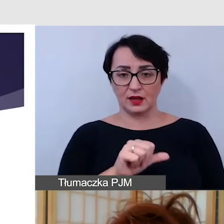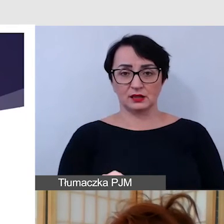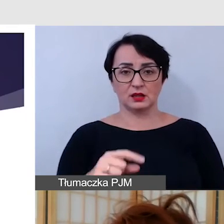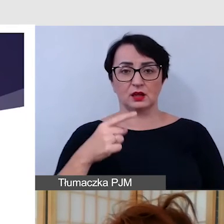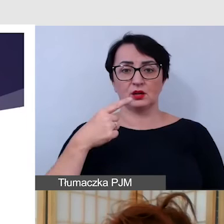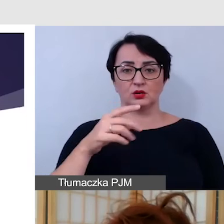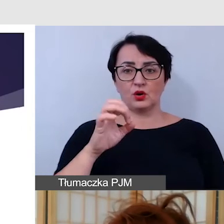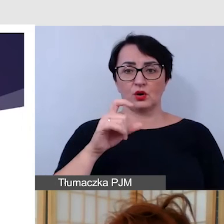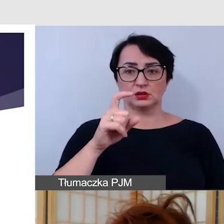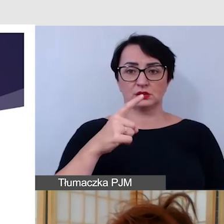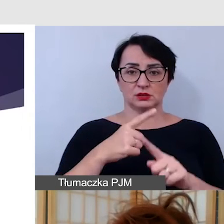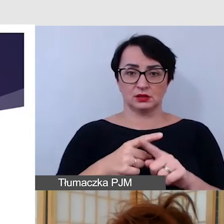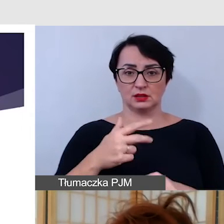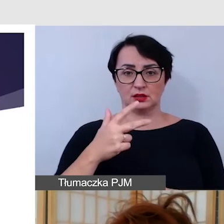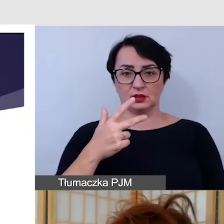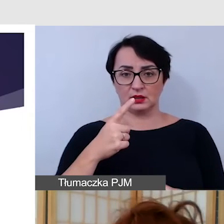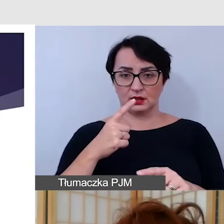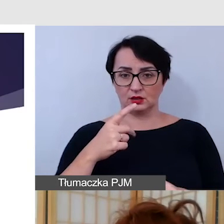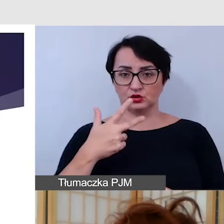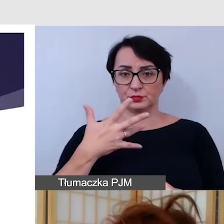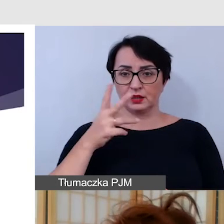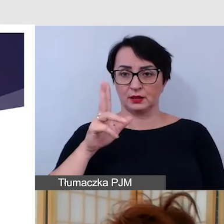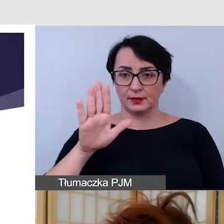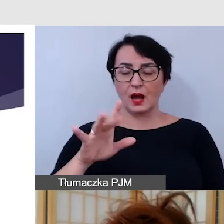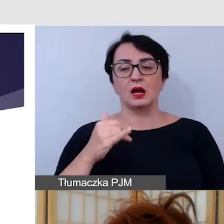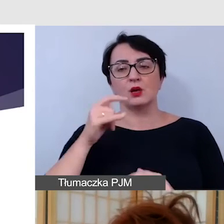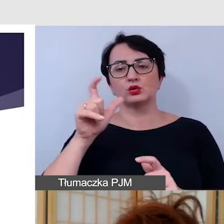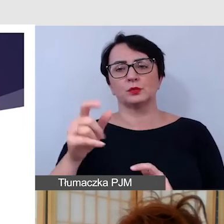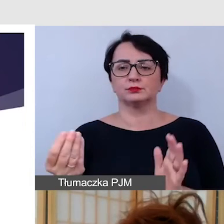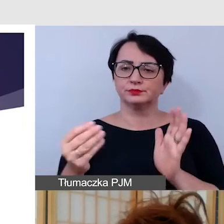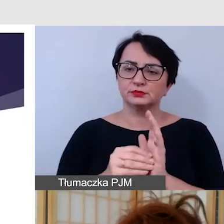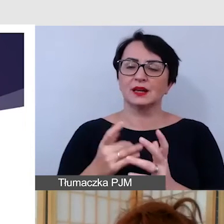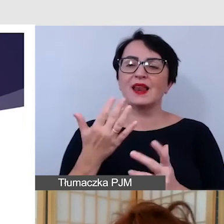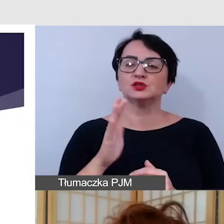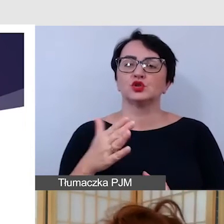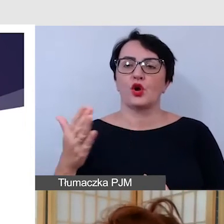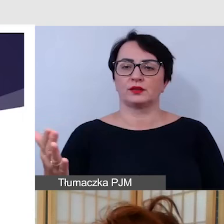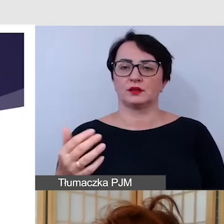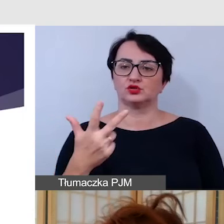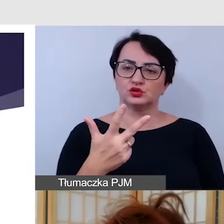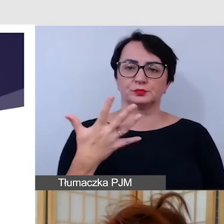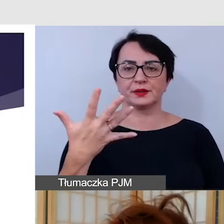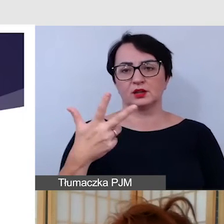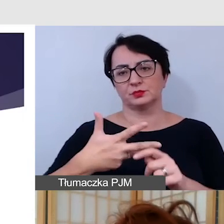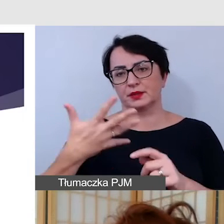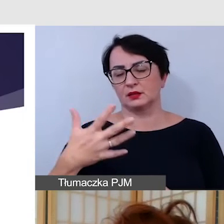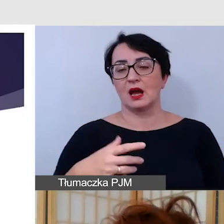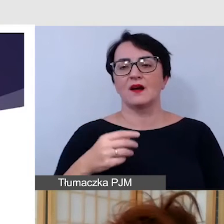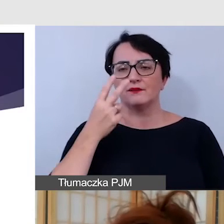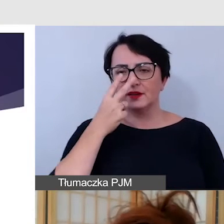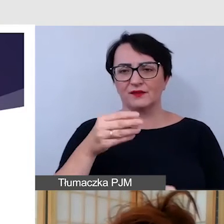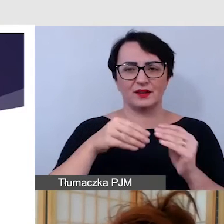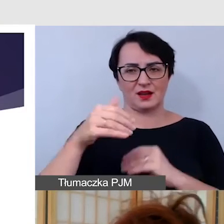formatu, tu widzimy docx-35 kb, niektórzy umieszczają na stronach rządowych, szczególnie w Wielkiej Brytanii